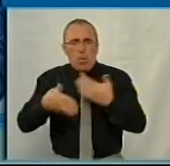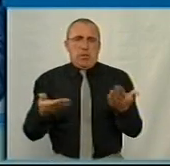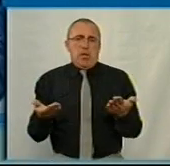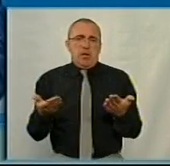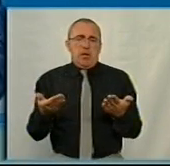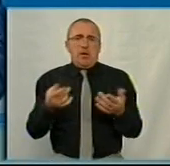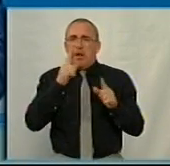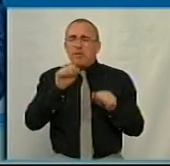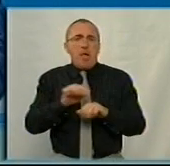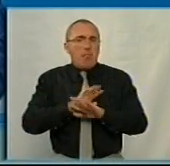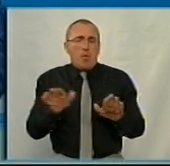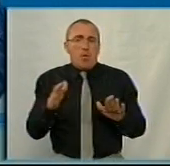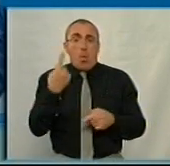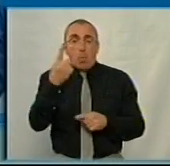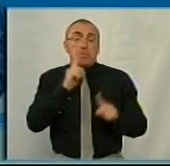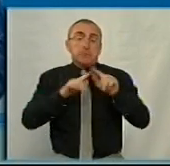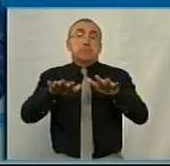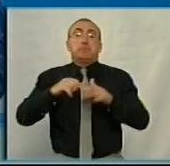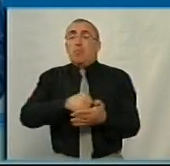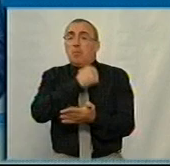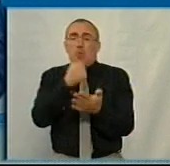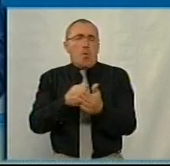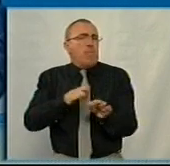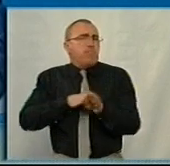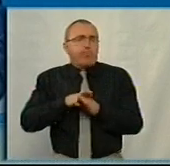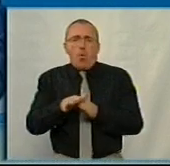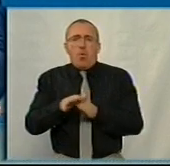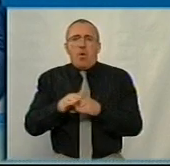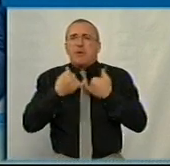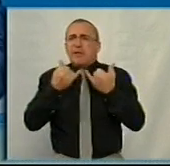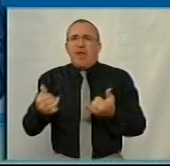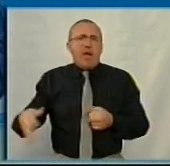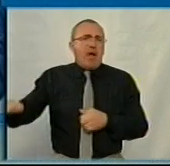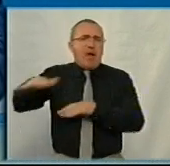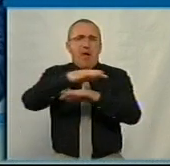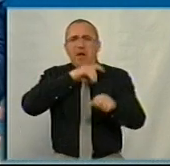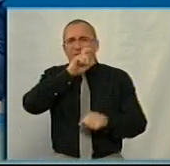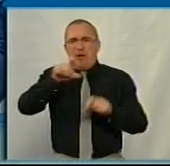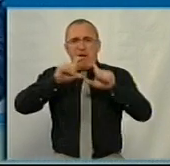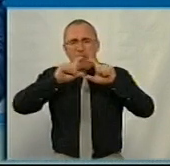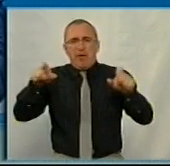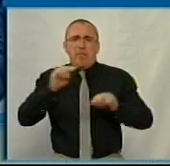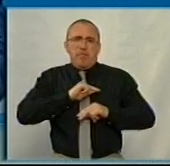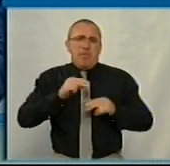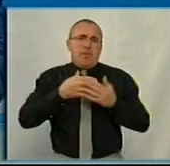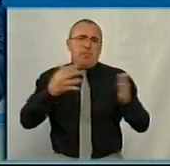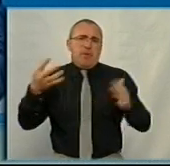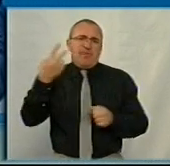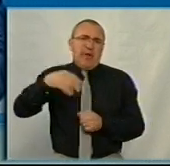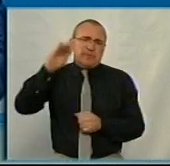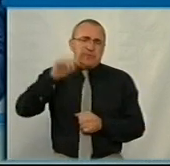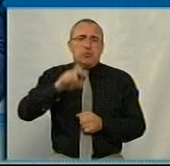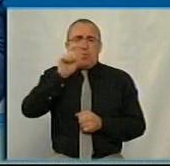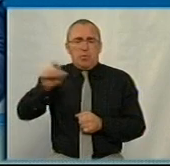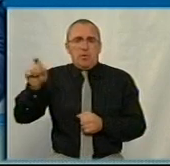скільки неможливо на одній сесії затвердити повністю для величезної галузі, який працює більше 20 тисяч людей,